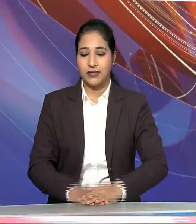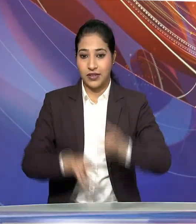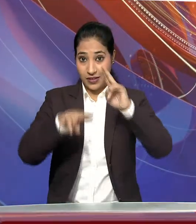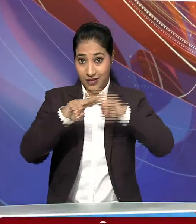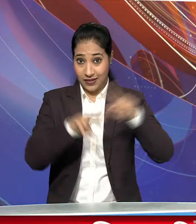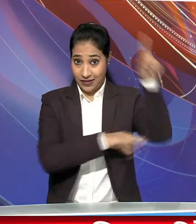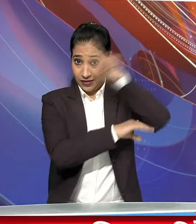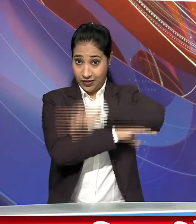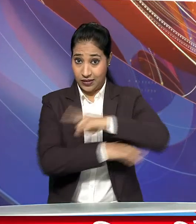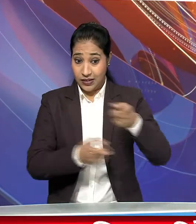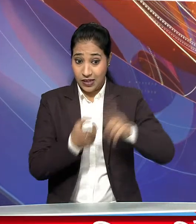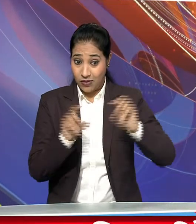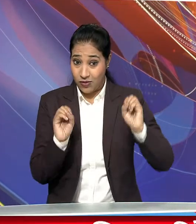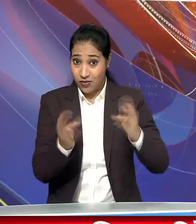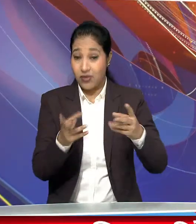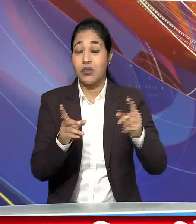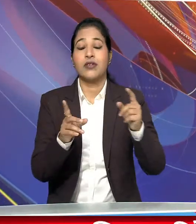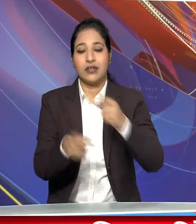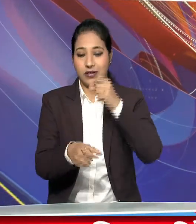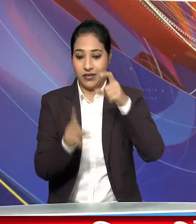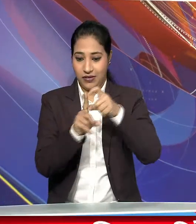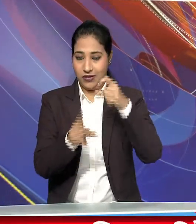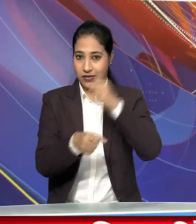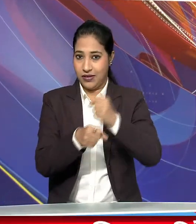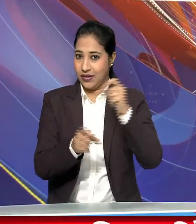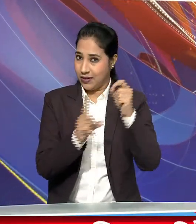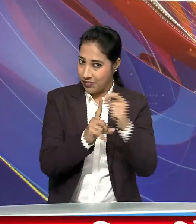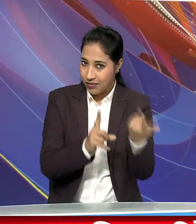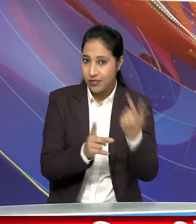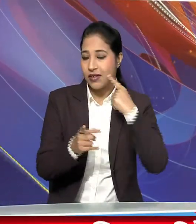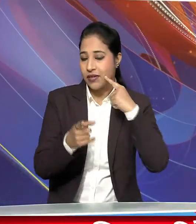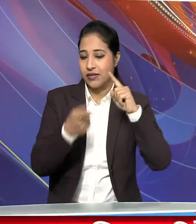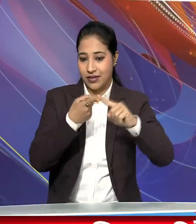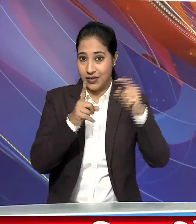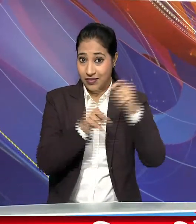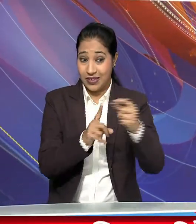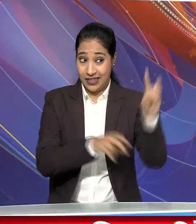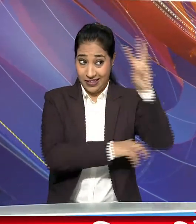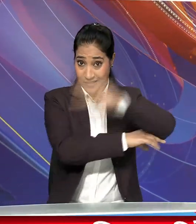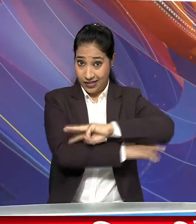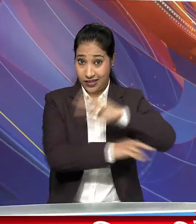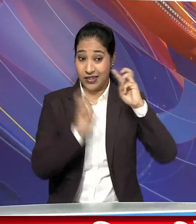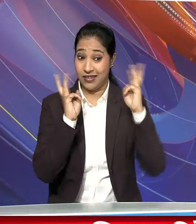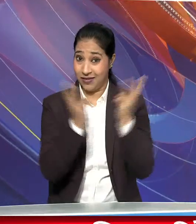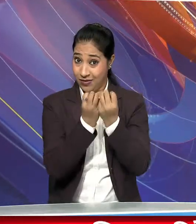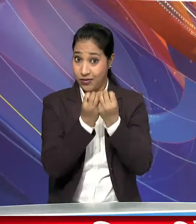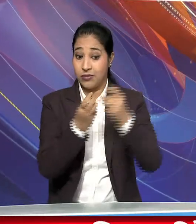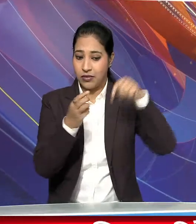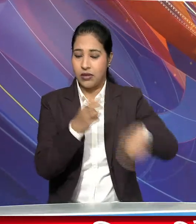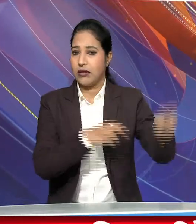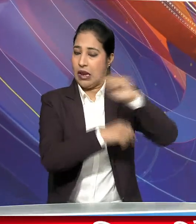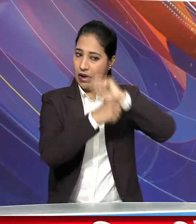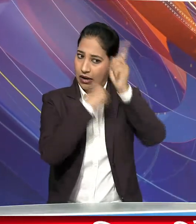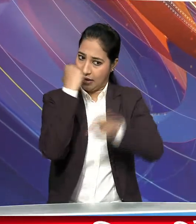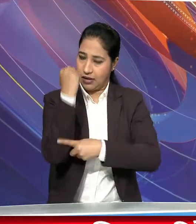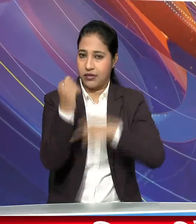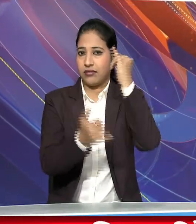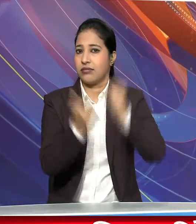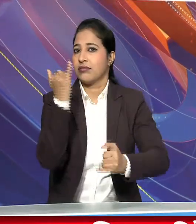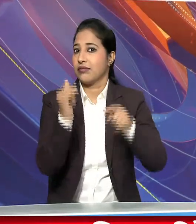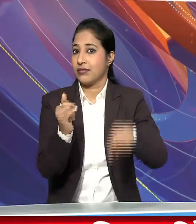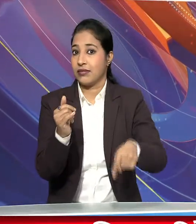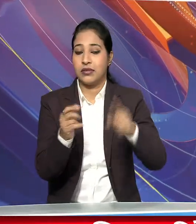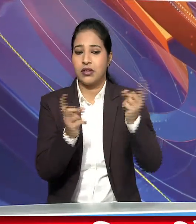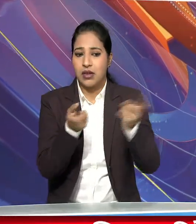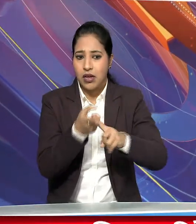शुक्रवार से शुरू हुए पुलीस, महानिरेशक और महानिरिक्षकों के तीन दिवसीये सम्मेलन का आज अंतिन दिन, सम्मेलन